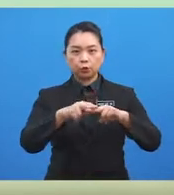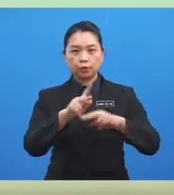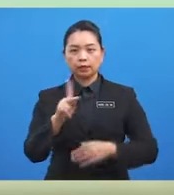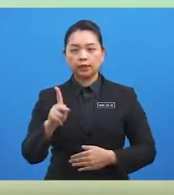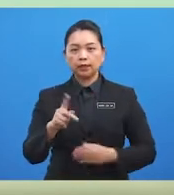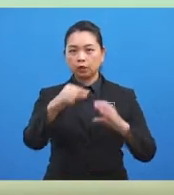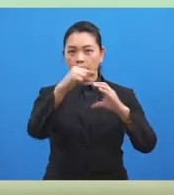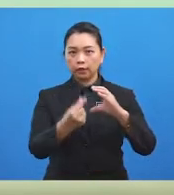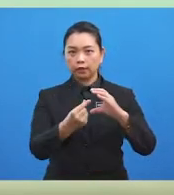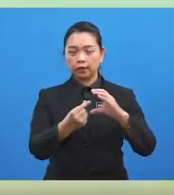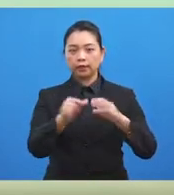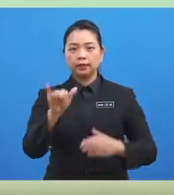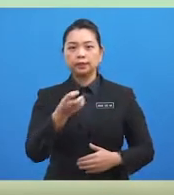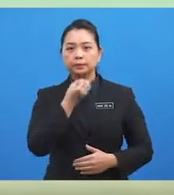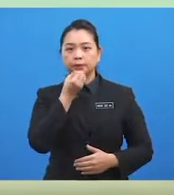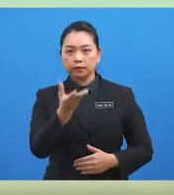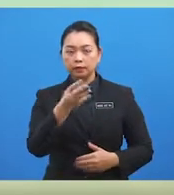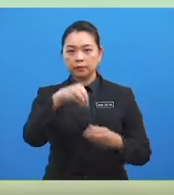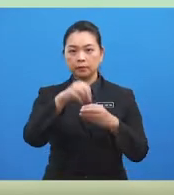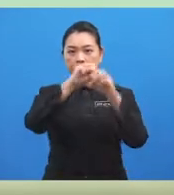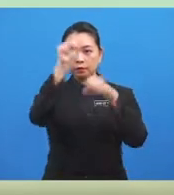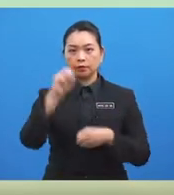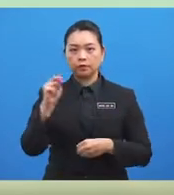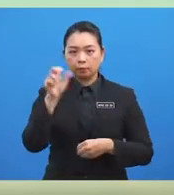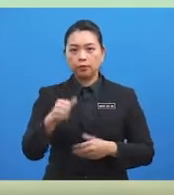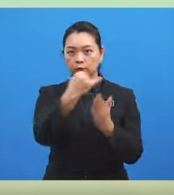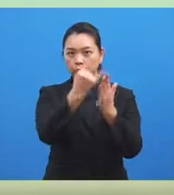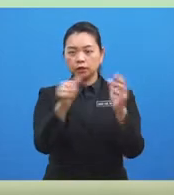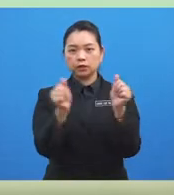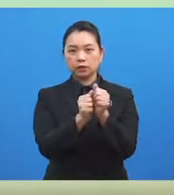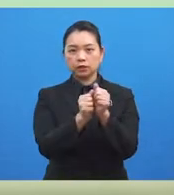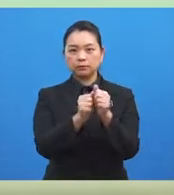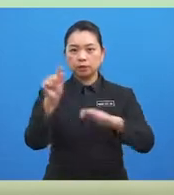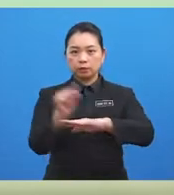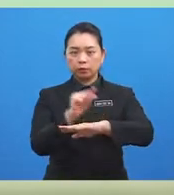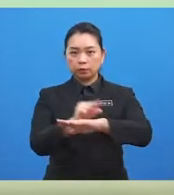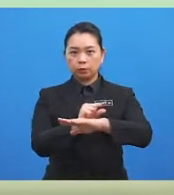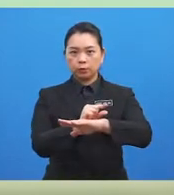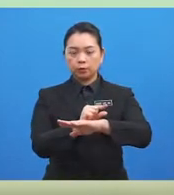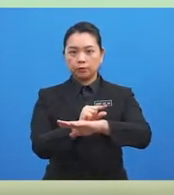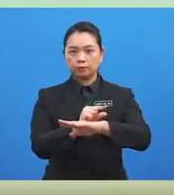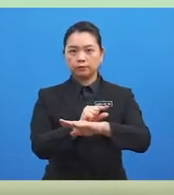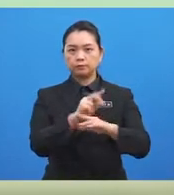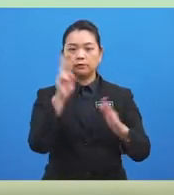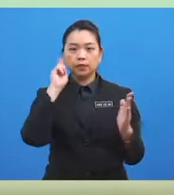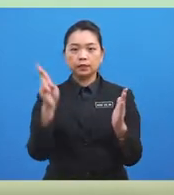dinyatakan dalam soalan boleh dilukis menggunakan rajah garis nombor.